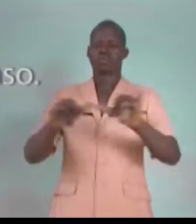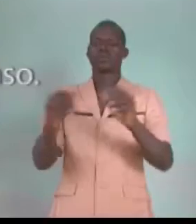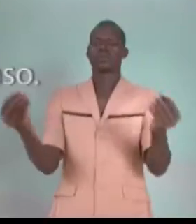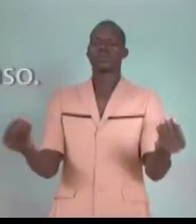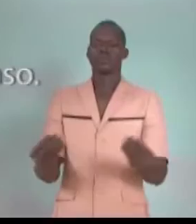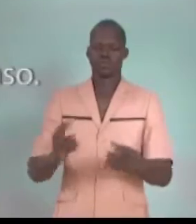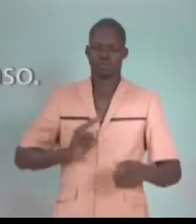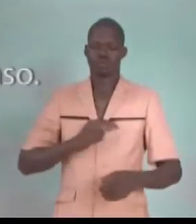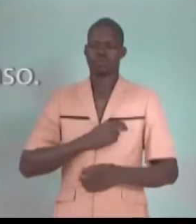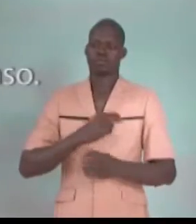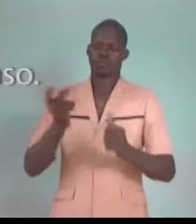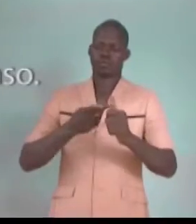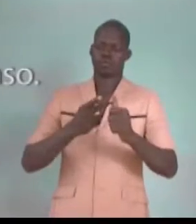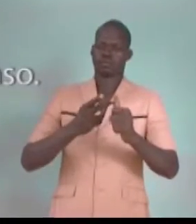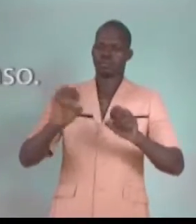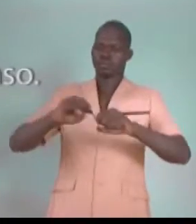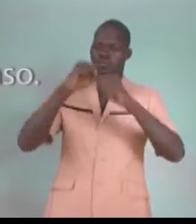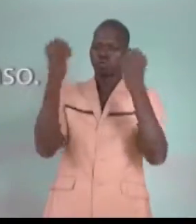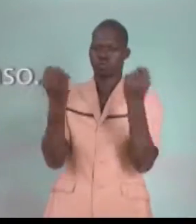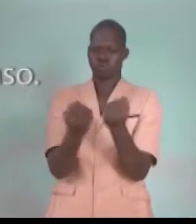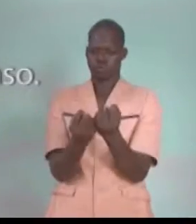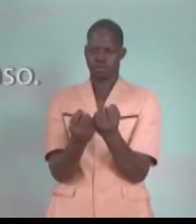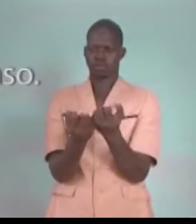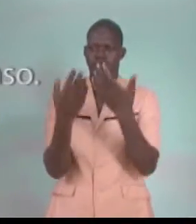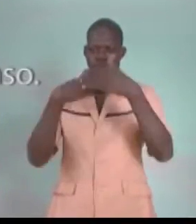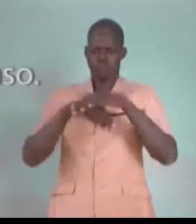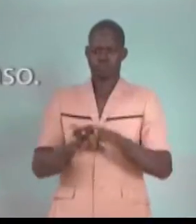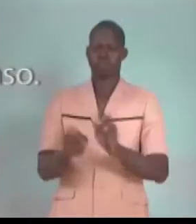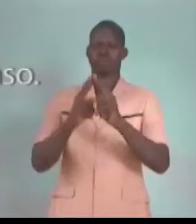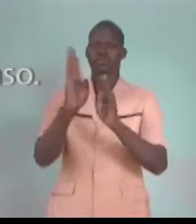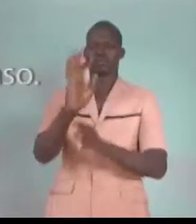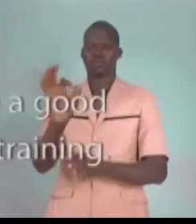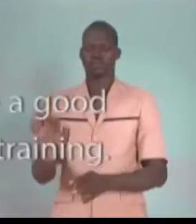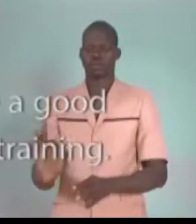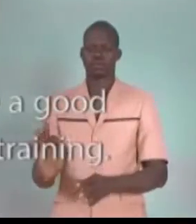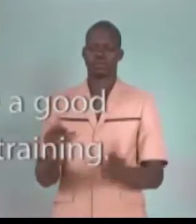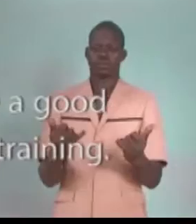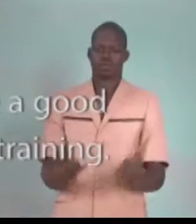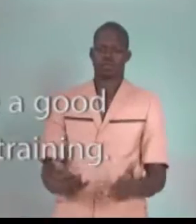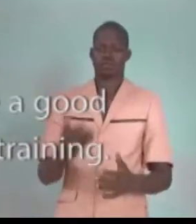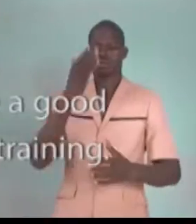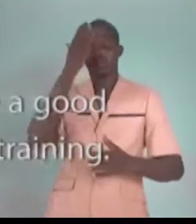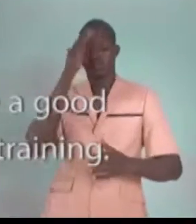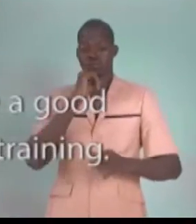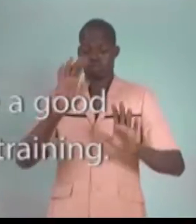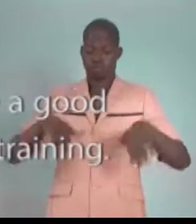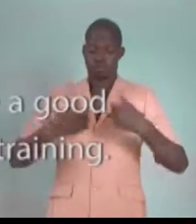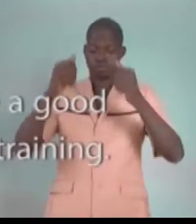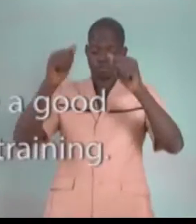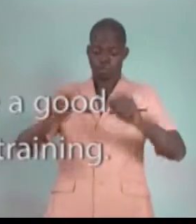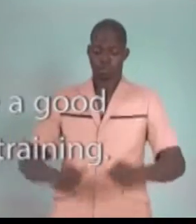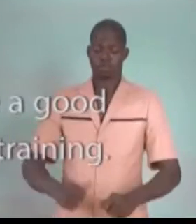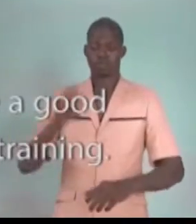nous sommes la première structure inclusive au Burkina Faso ici, je ne pas comment on pourrait